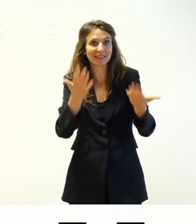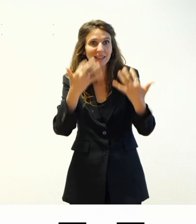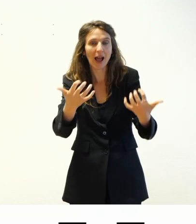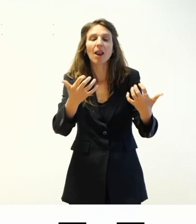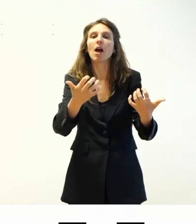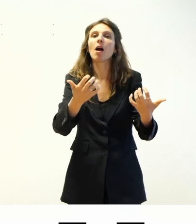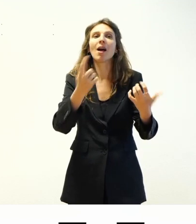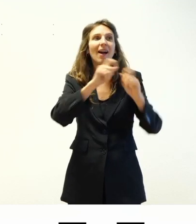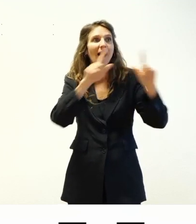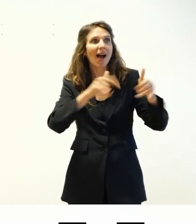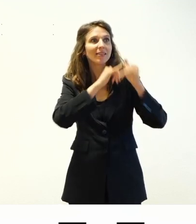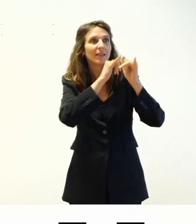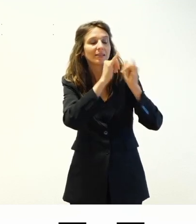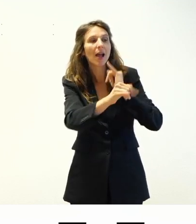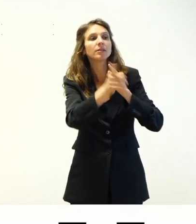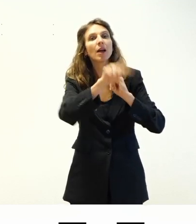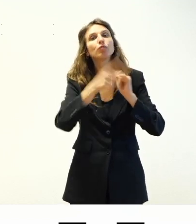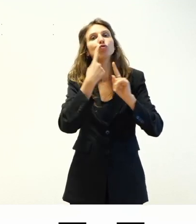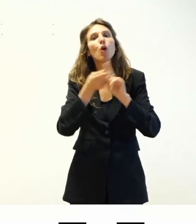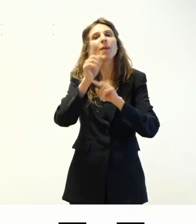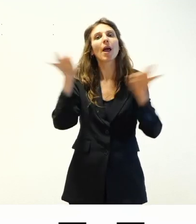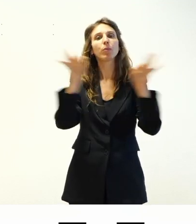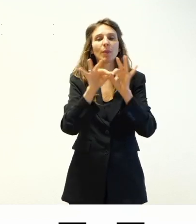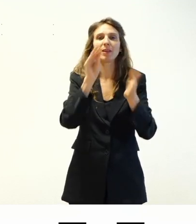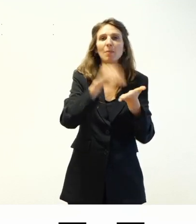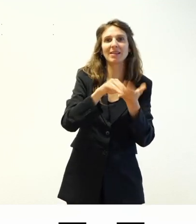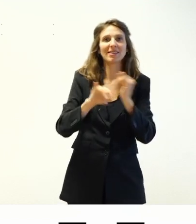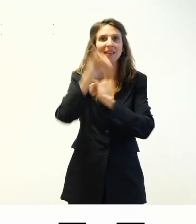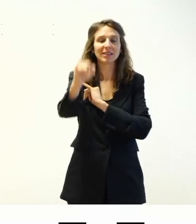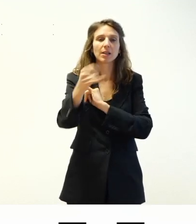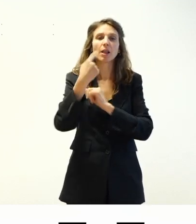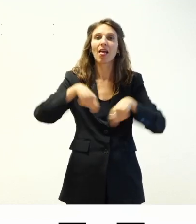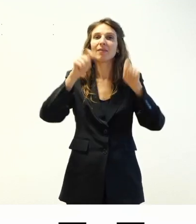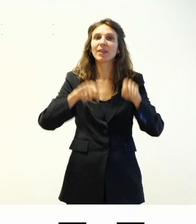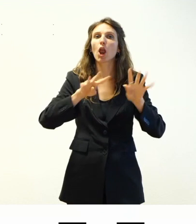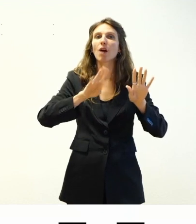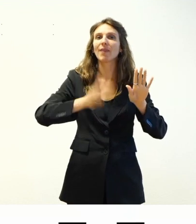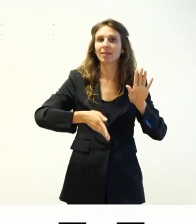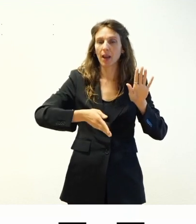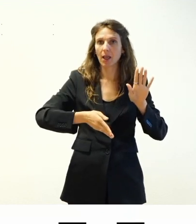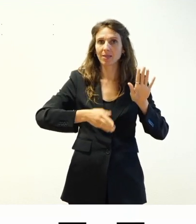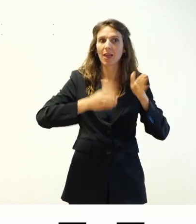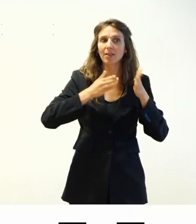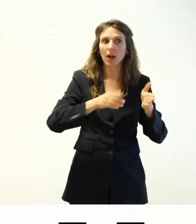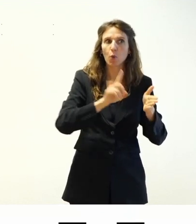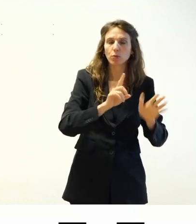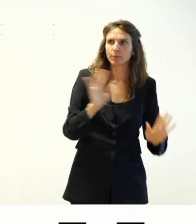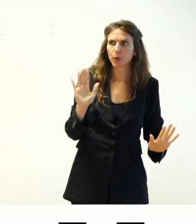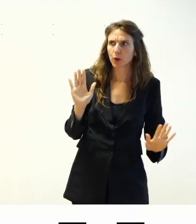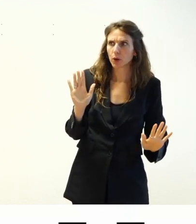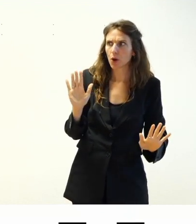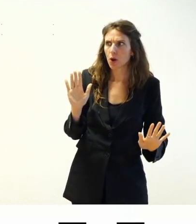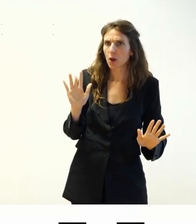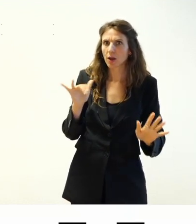appuntamento a tutti a domani in presenza e in streaming a partire dalle 9.30 in track 1 per il 9 mi tocca